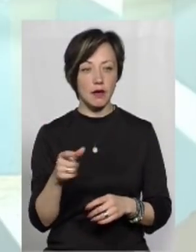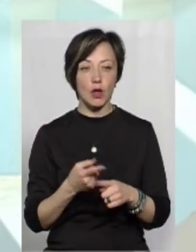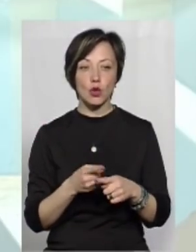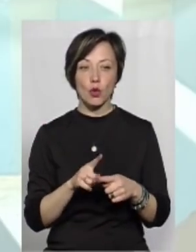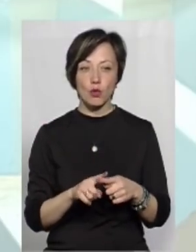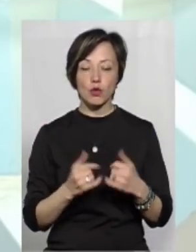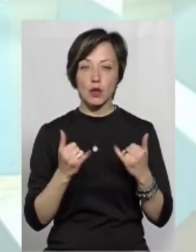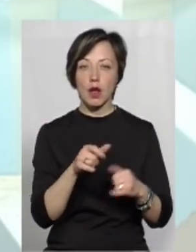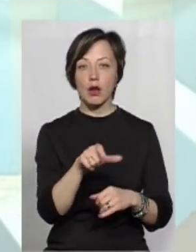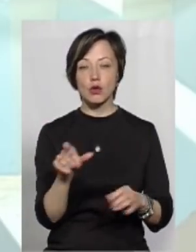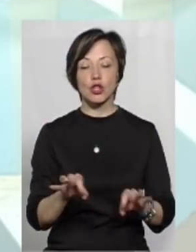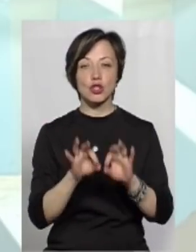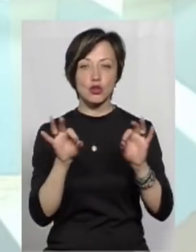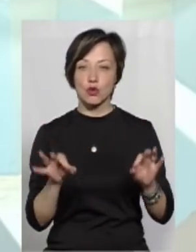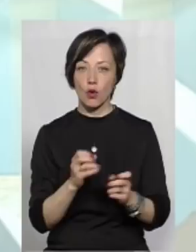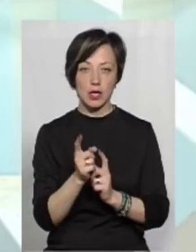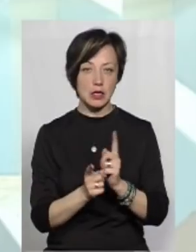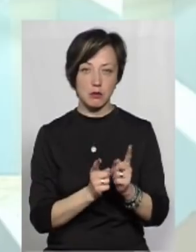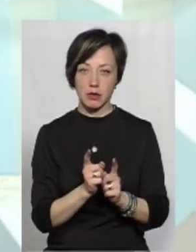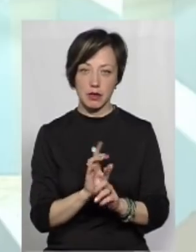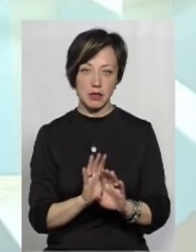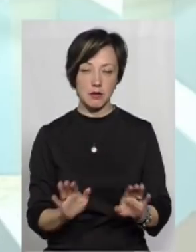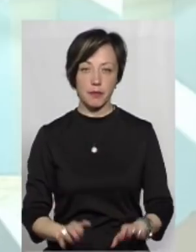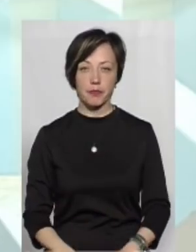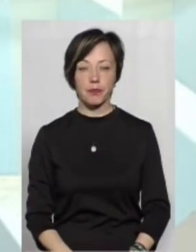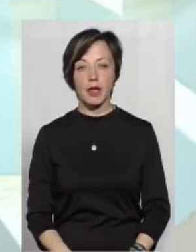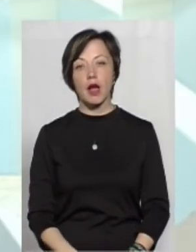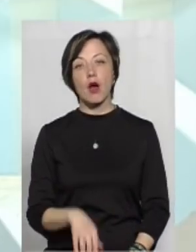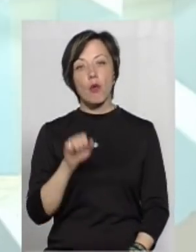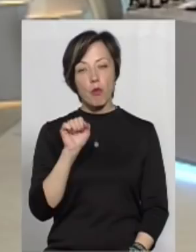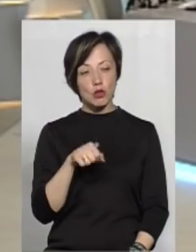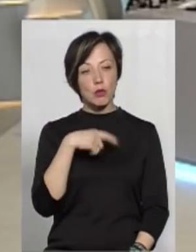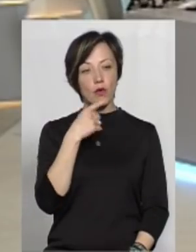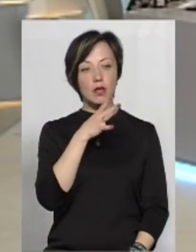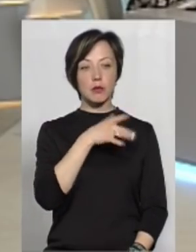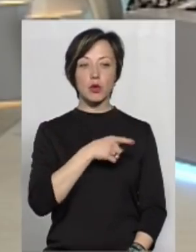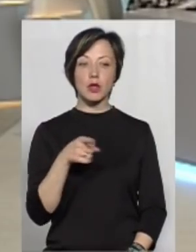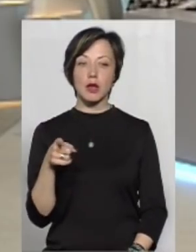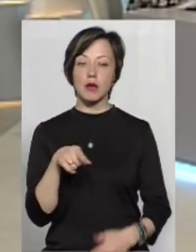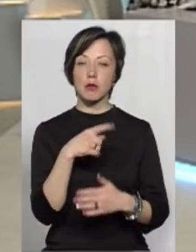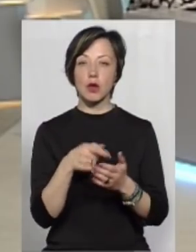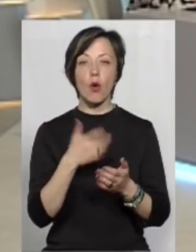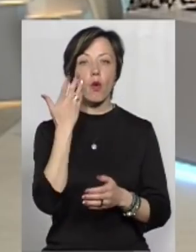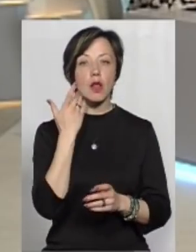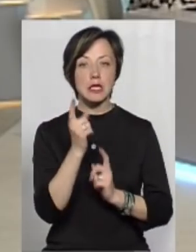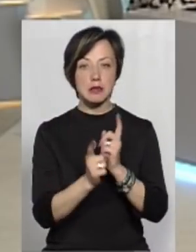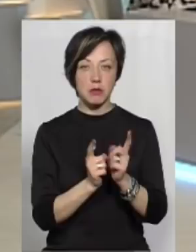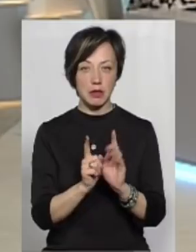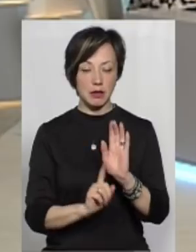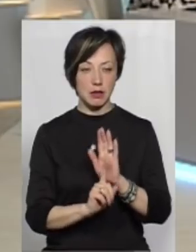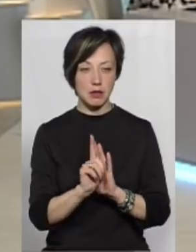Тому для людей нічого не зміниться. Можемо говорити про терміни? От коли ці зміни мають настати?